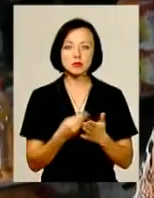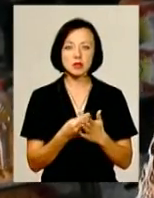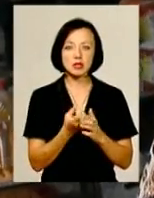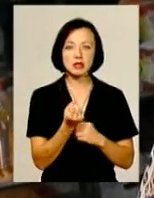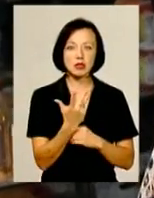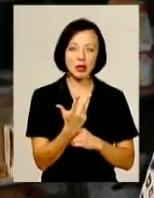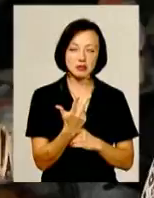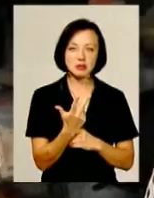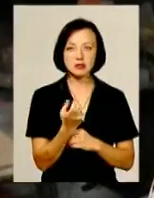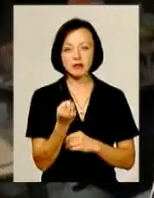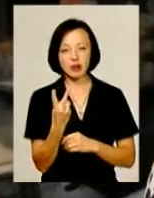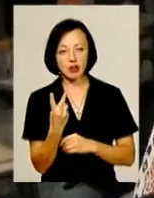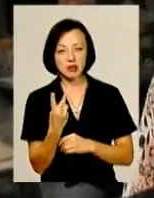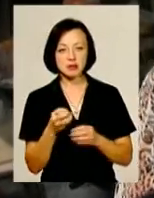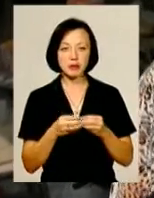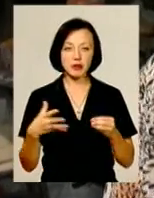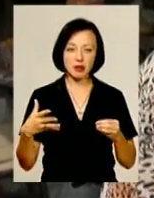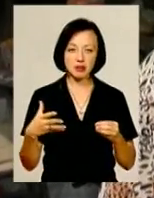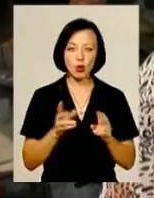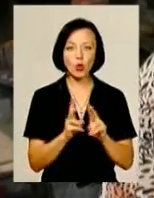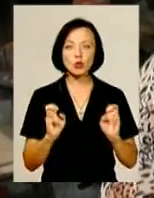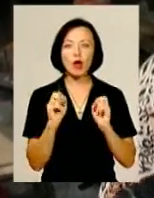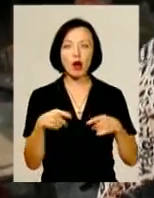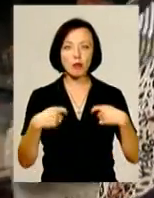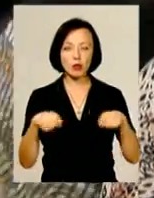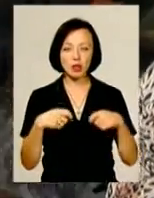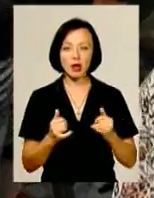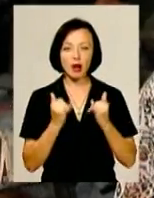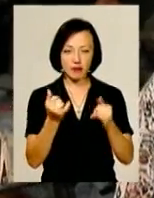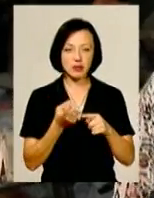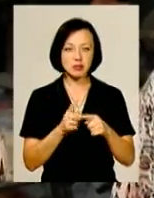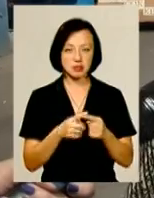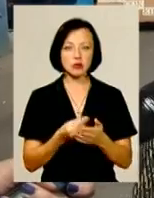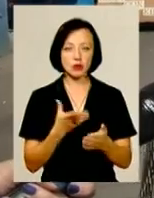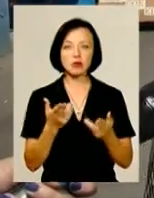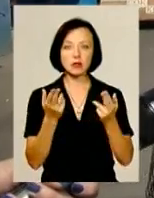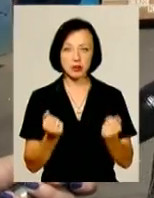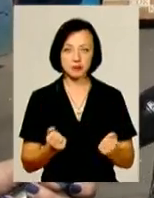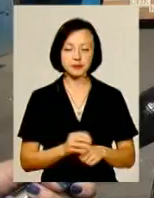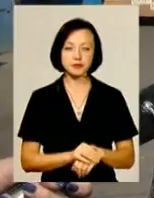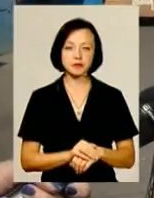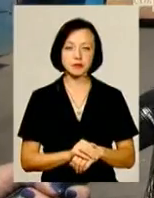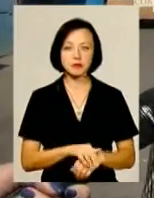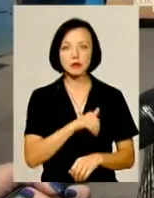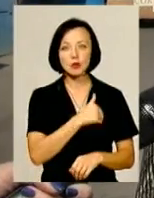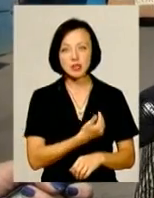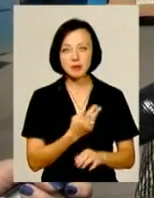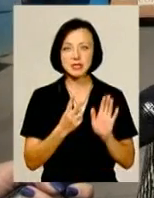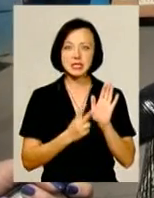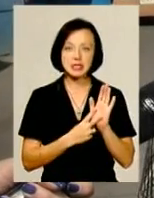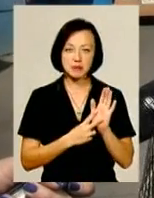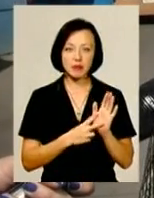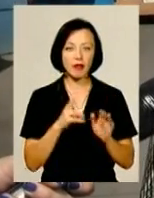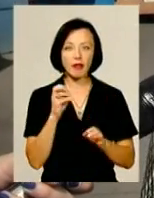13, 12, 15, то як продає. Для вас це дорого? Так. Ну, хоча б гривень 7,